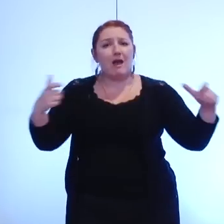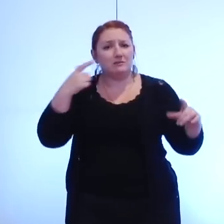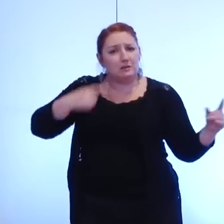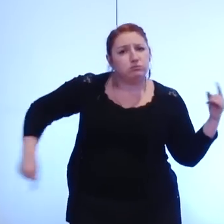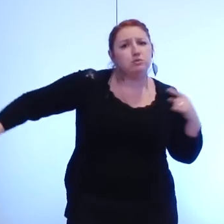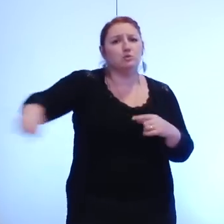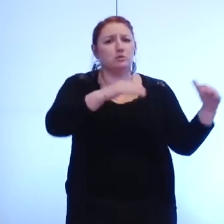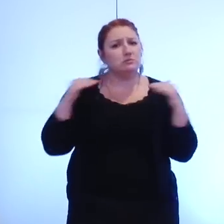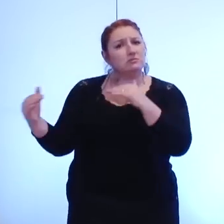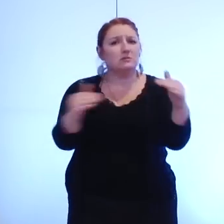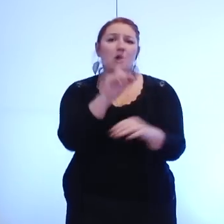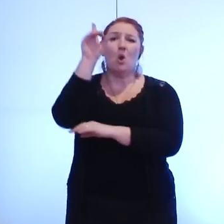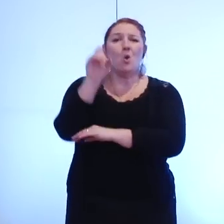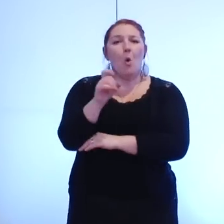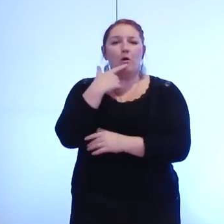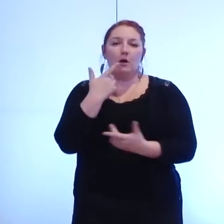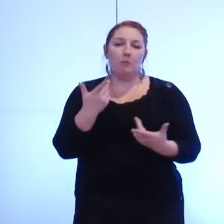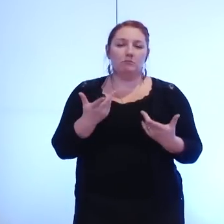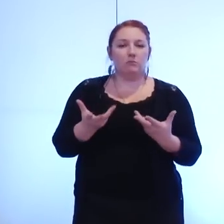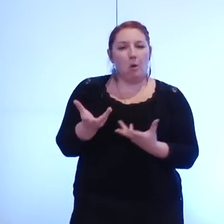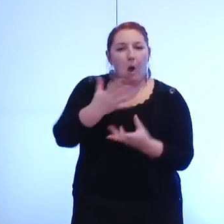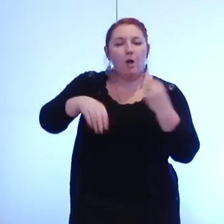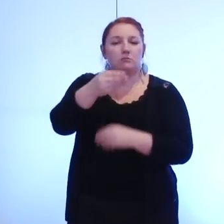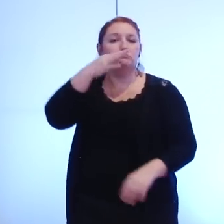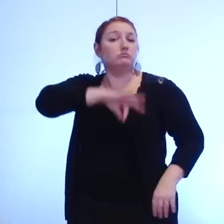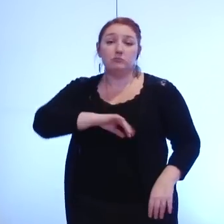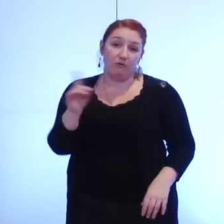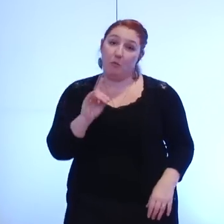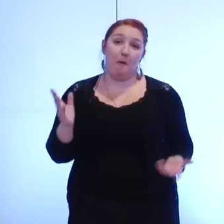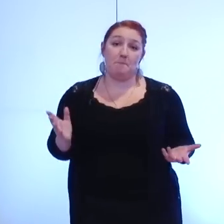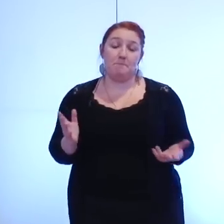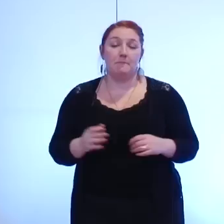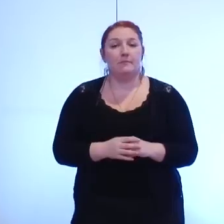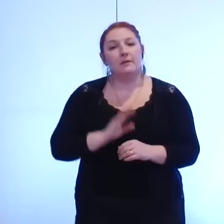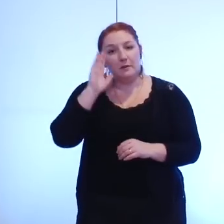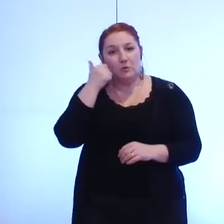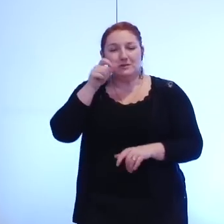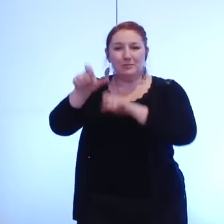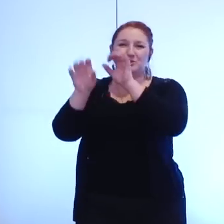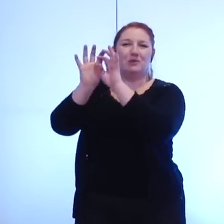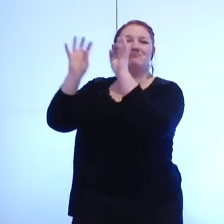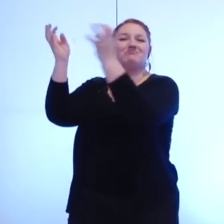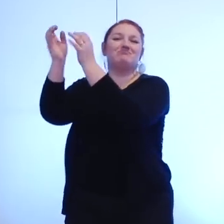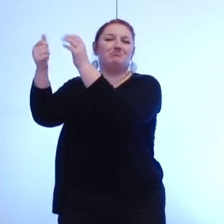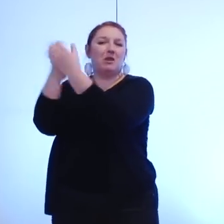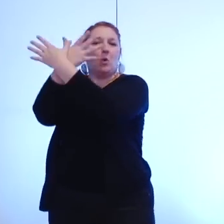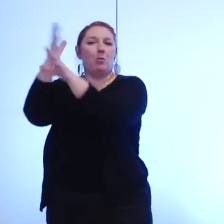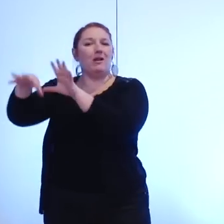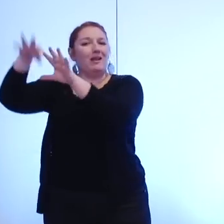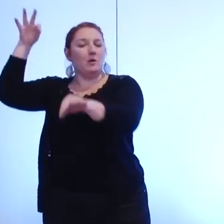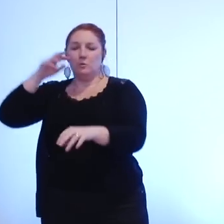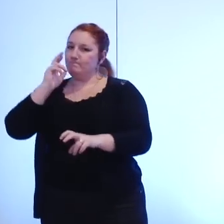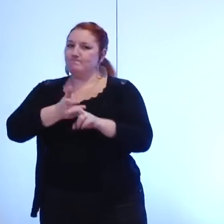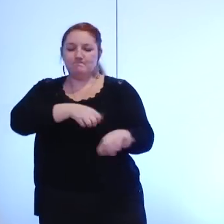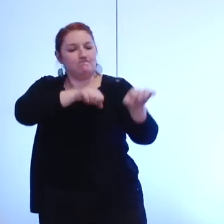l'eau ne doit pas pouvoir être marchandée c'est la raison pour laquelle nos élus métropolitains ont activement défendu le maintien de ce qui a été acquis